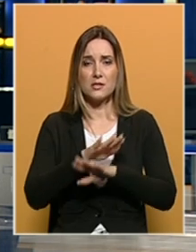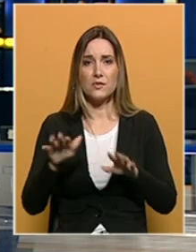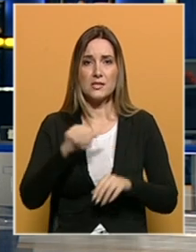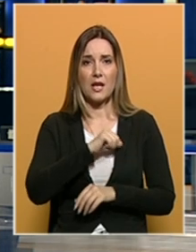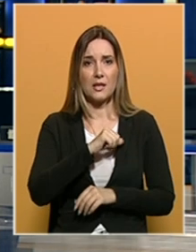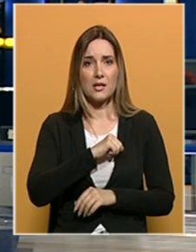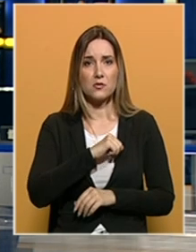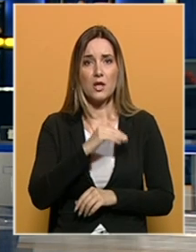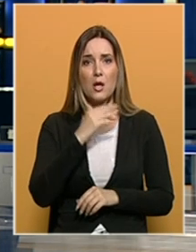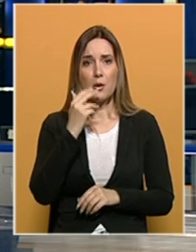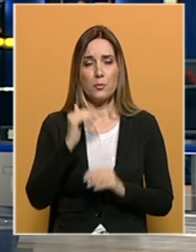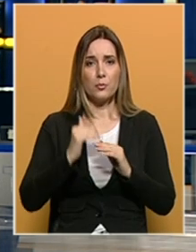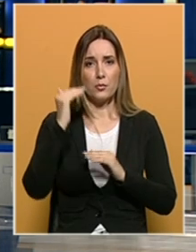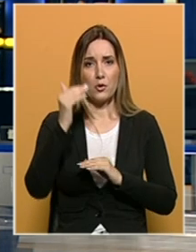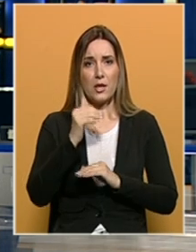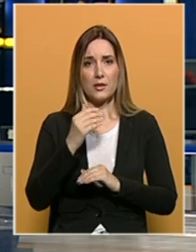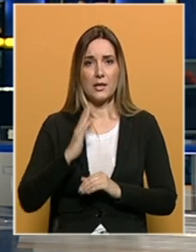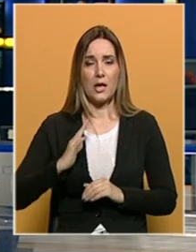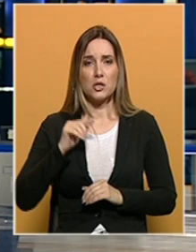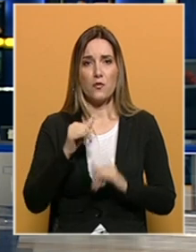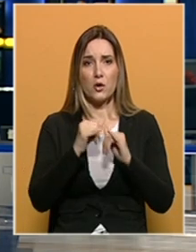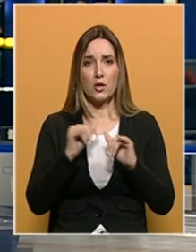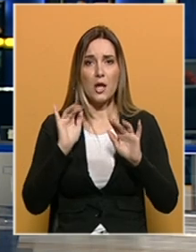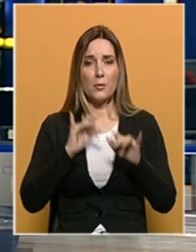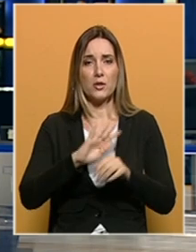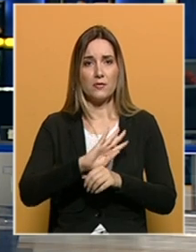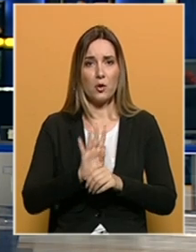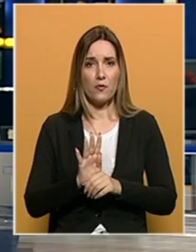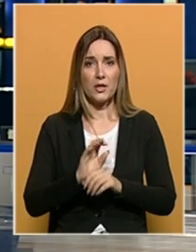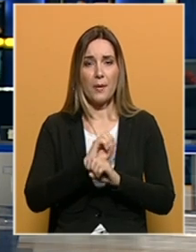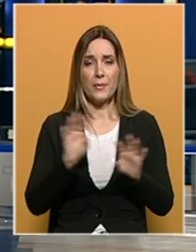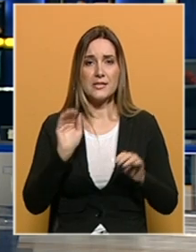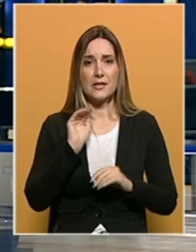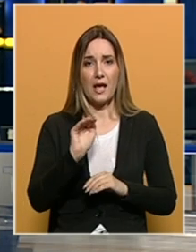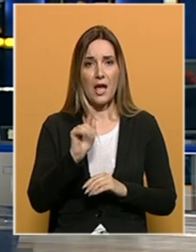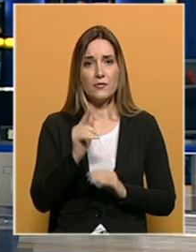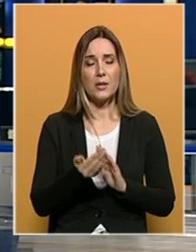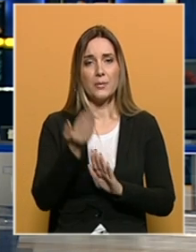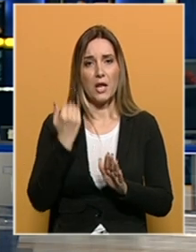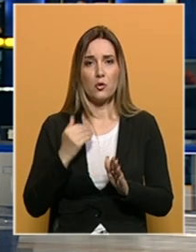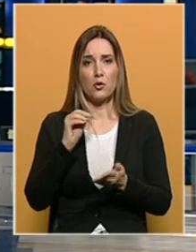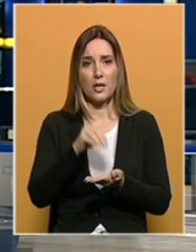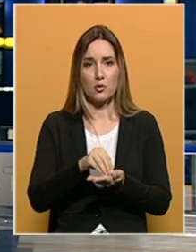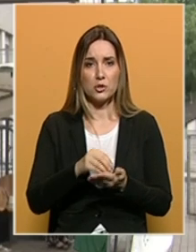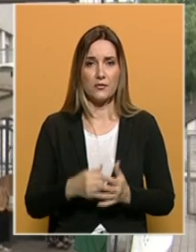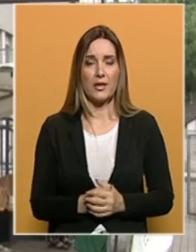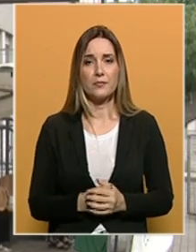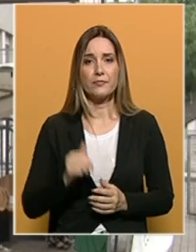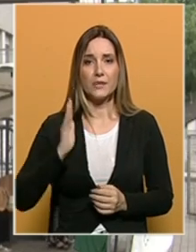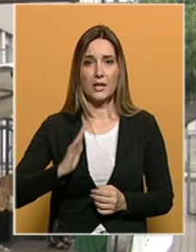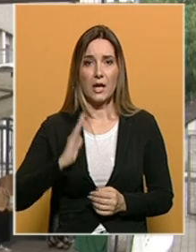zainteresovanih punoljetnih građana ovog grada protiv infekcije COVID-19 bez najave i prethodnog naručivanja.